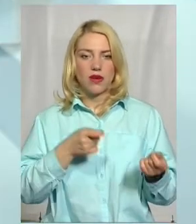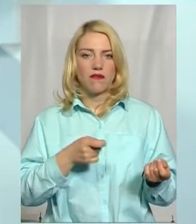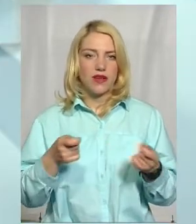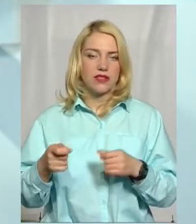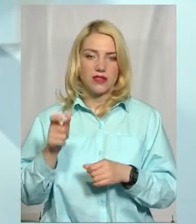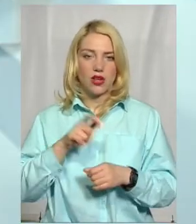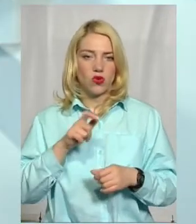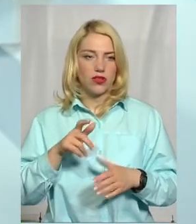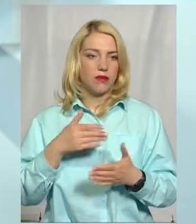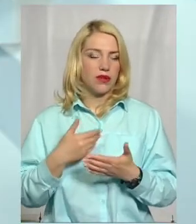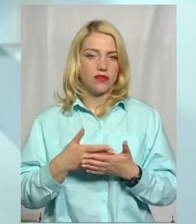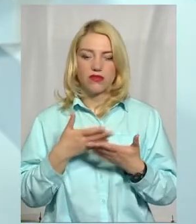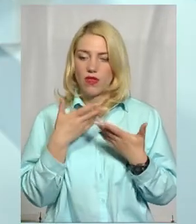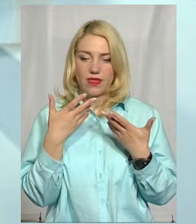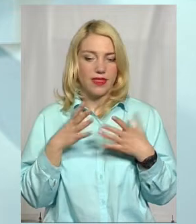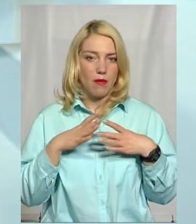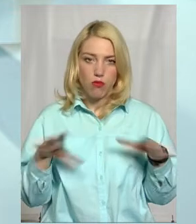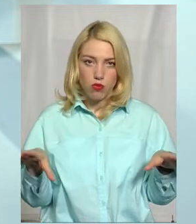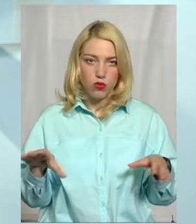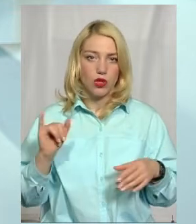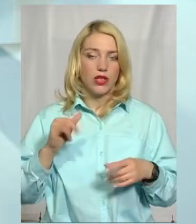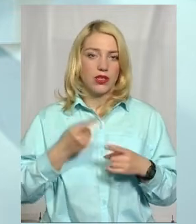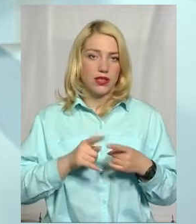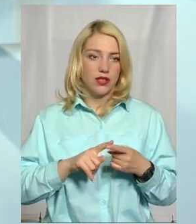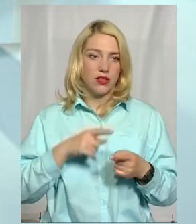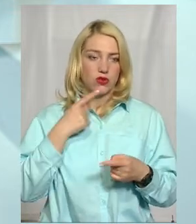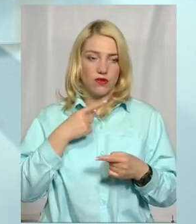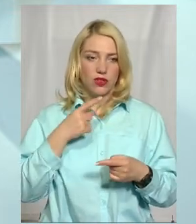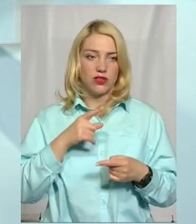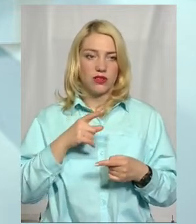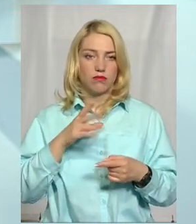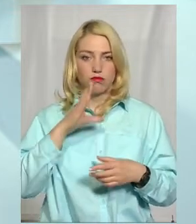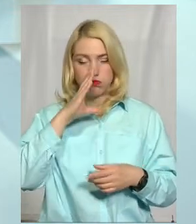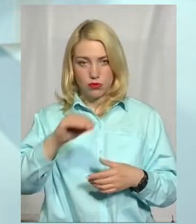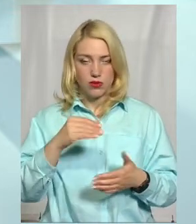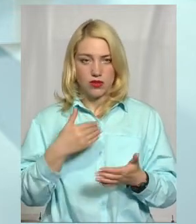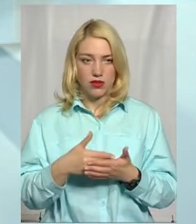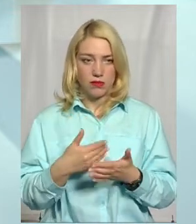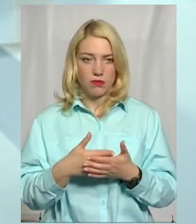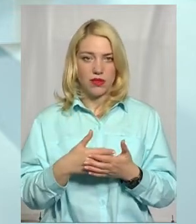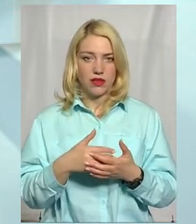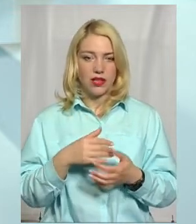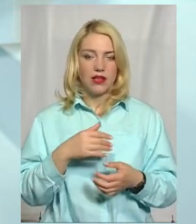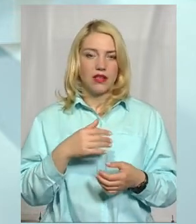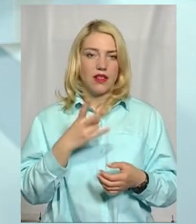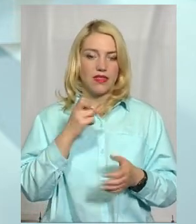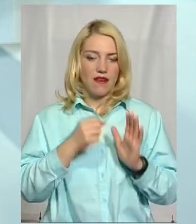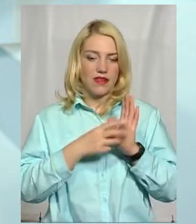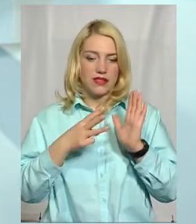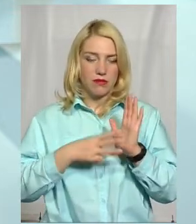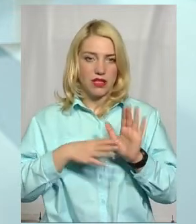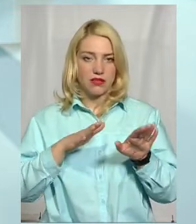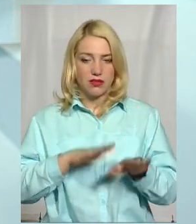практично не було. Тобто, якщо ми говоримо про бус-спринтер на 18